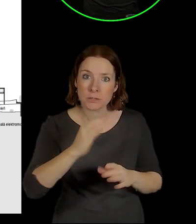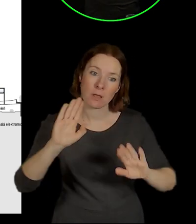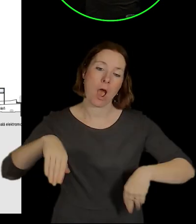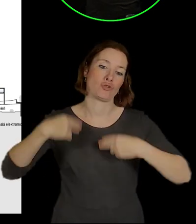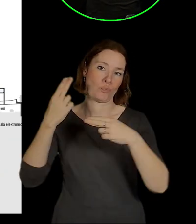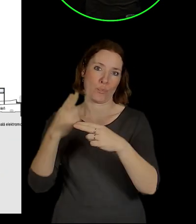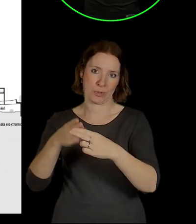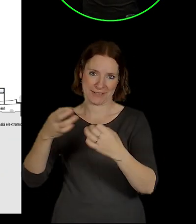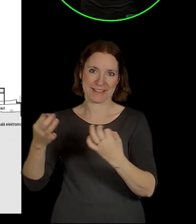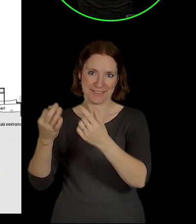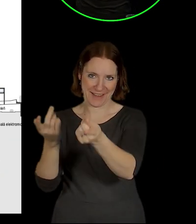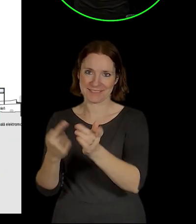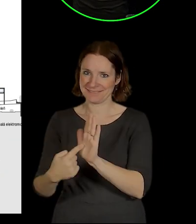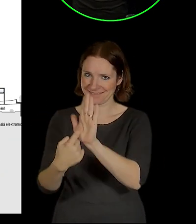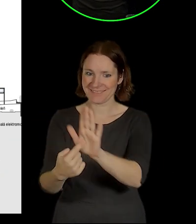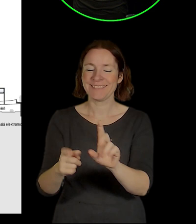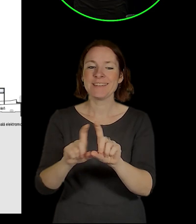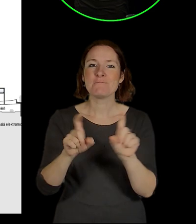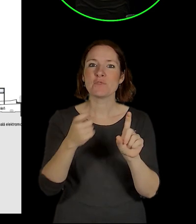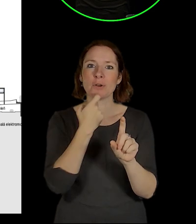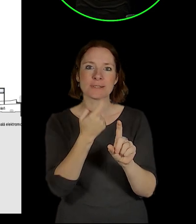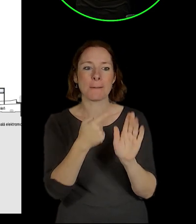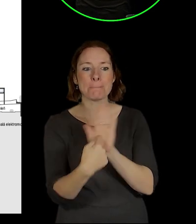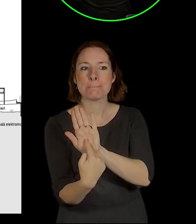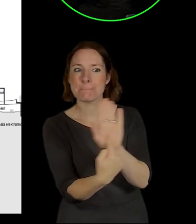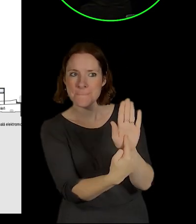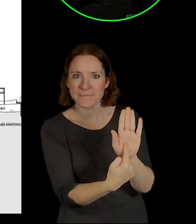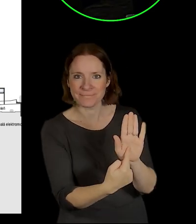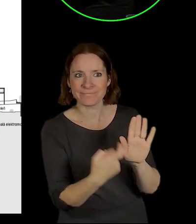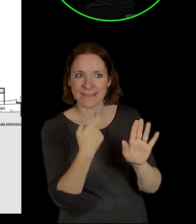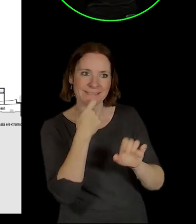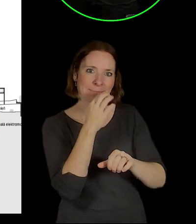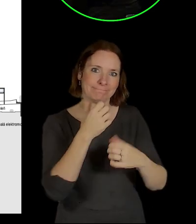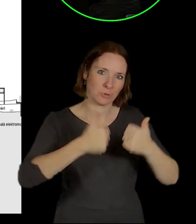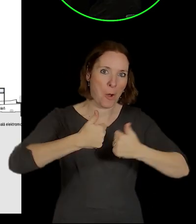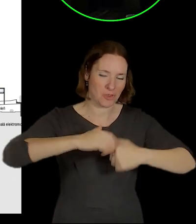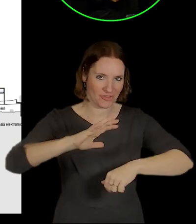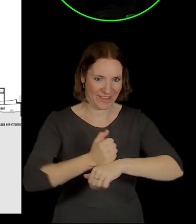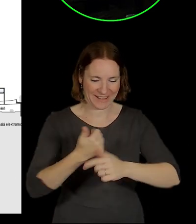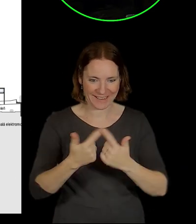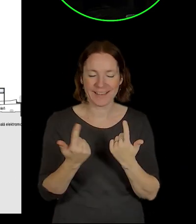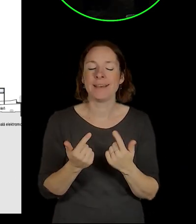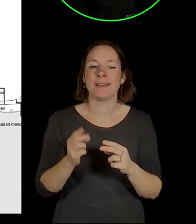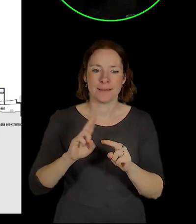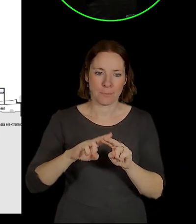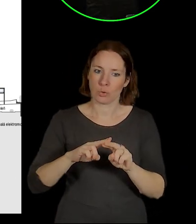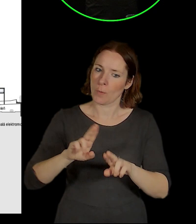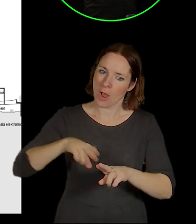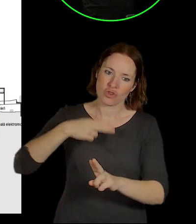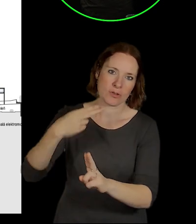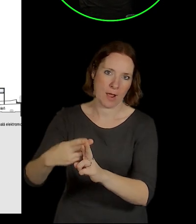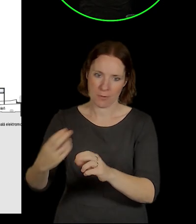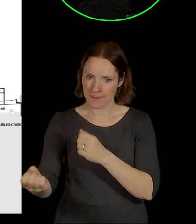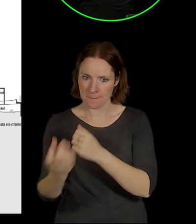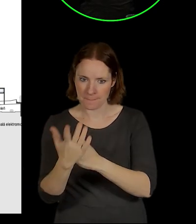věc, kterou jsme dinerovali jenom proto, aby jsme tu myšlenku mohli prezentovat. Takže se stalo taky to, že ty vizualizace pak lidi